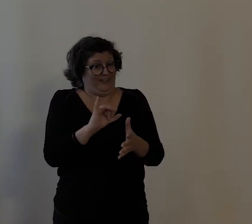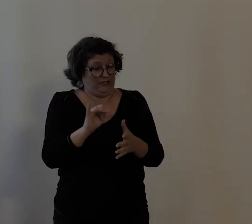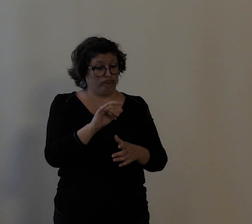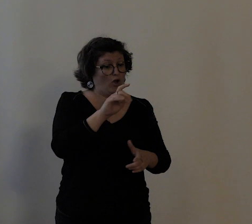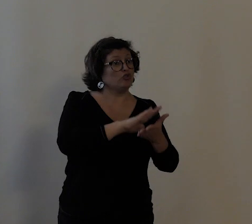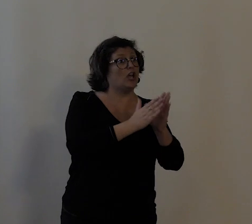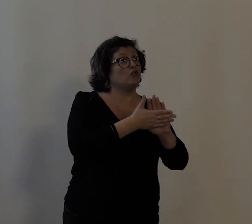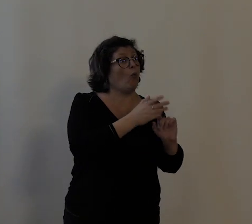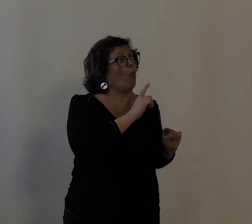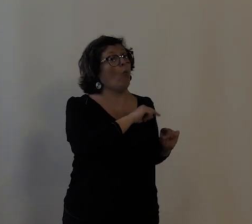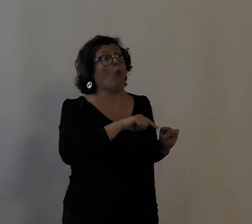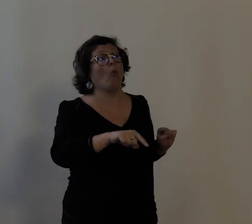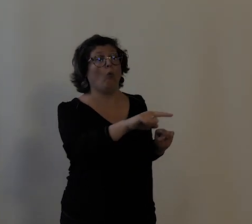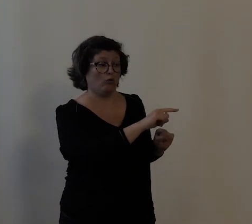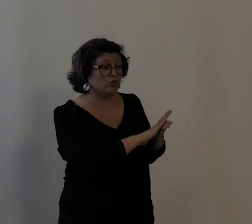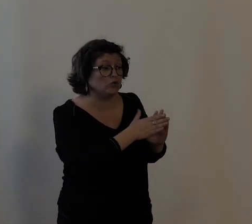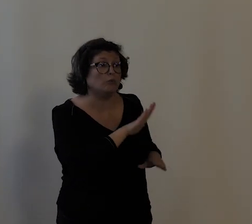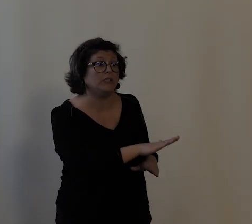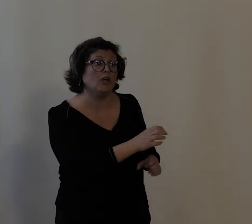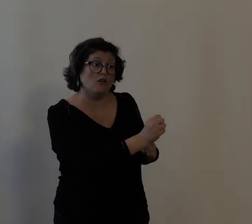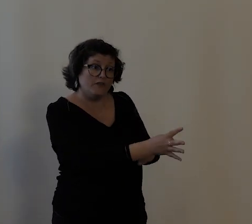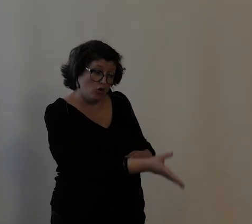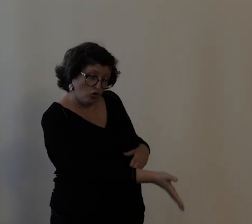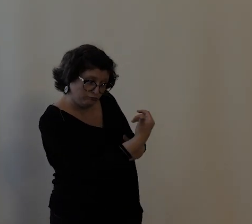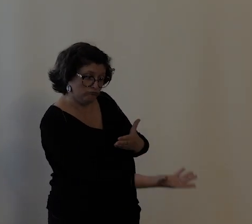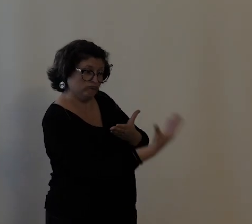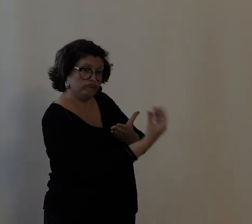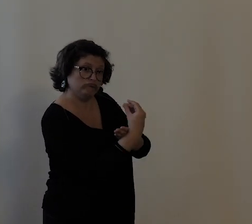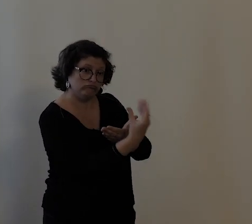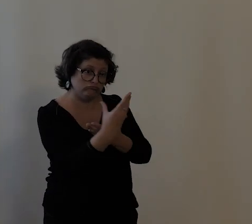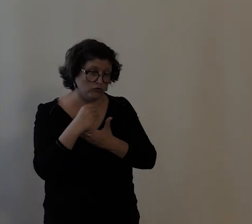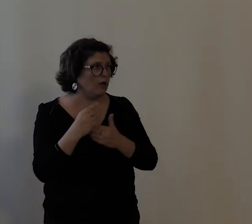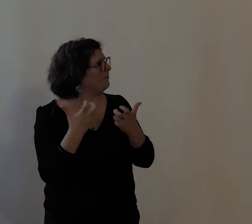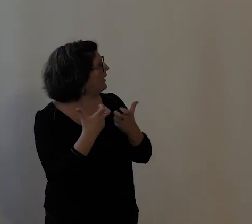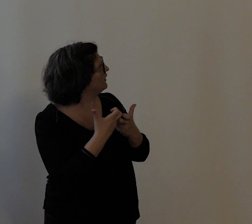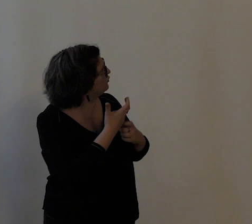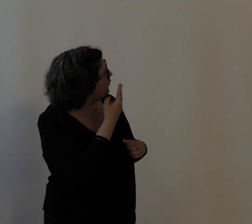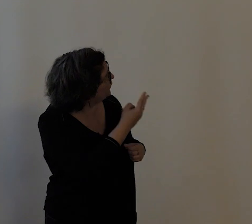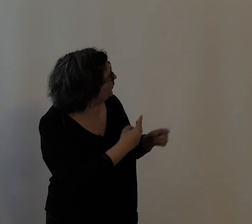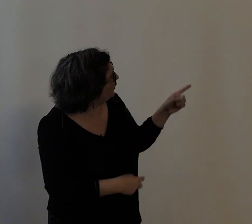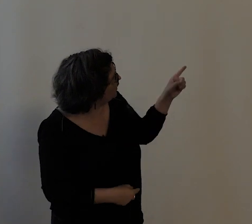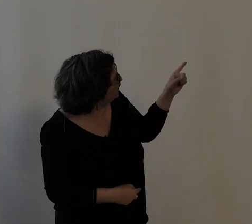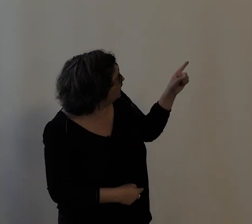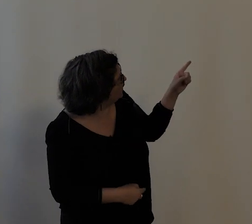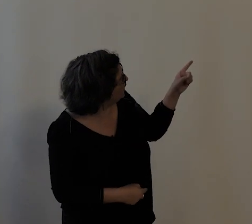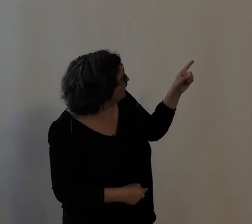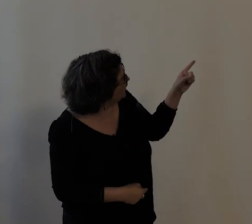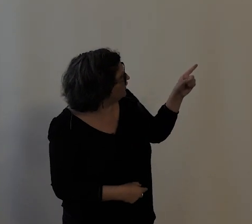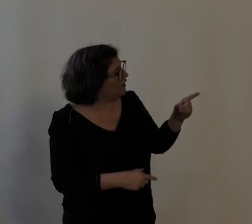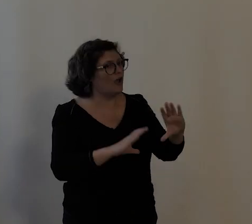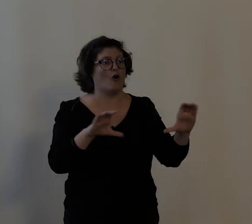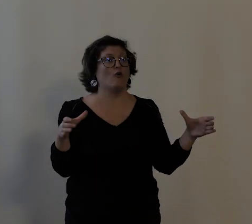cyclistes de la ville de Tours. Et en particulier, ici, nous avons le groupe